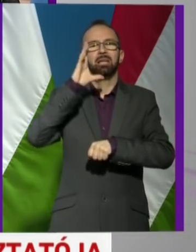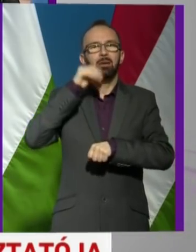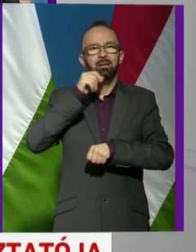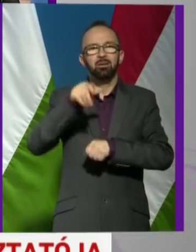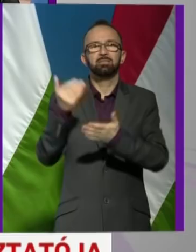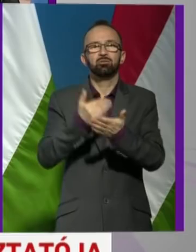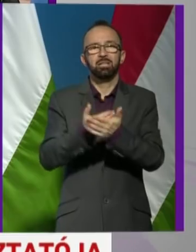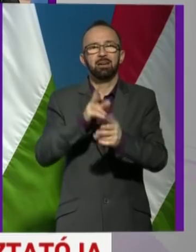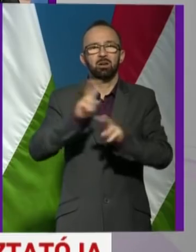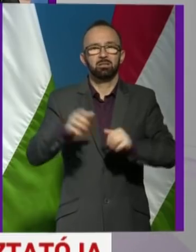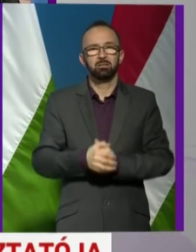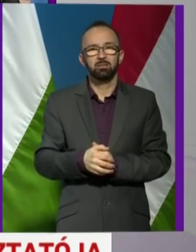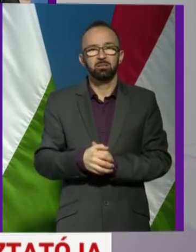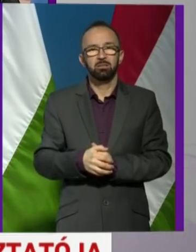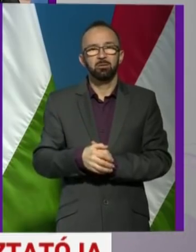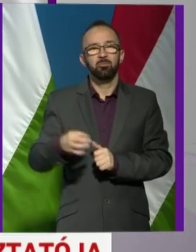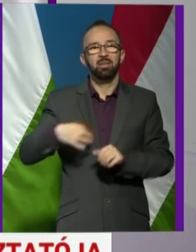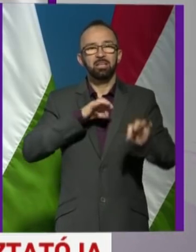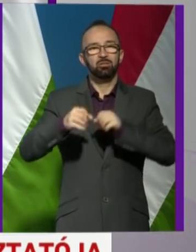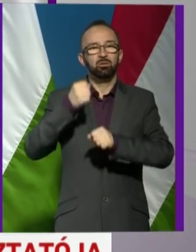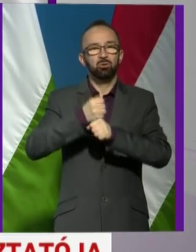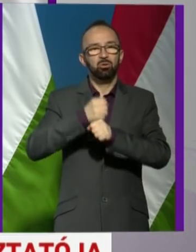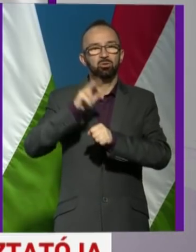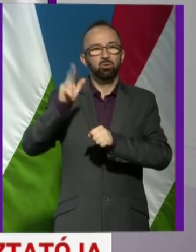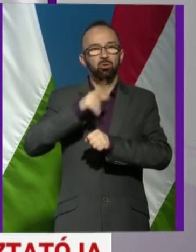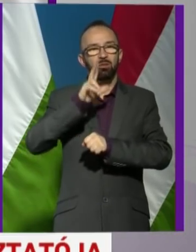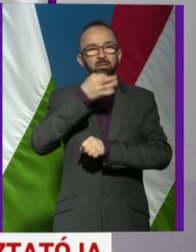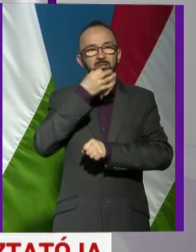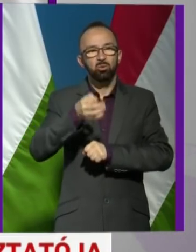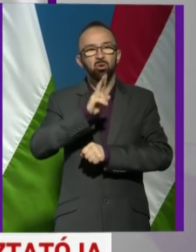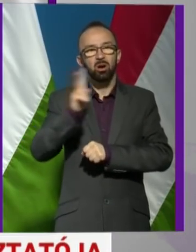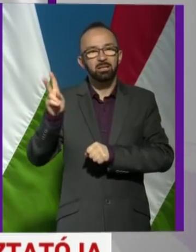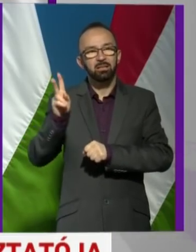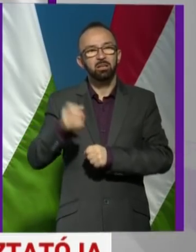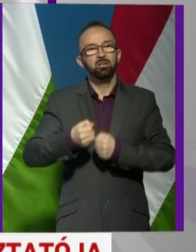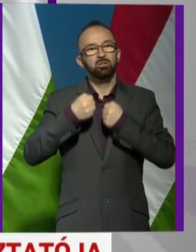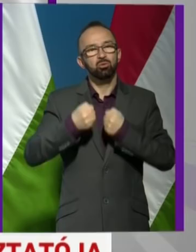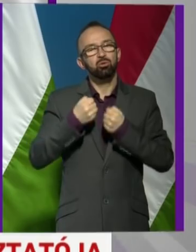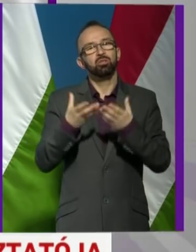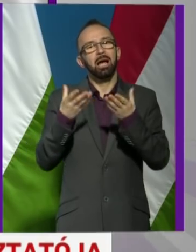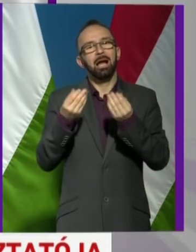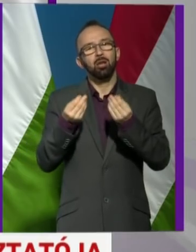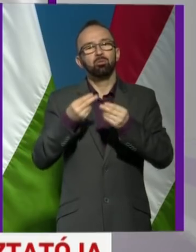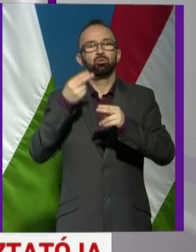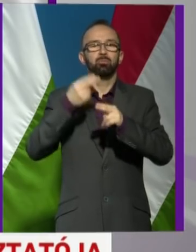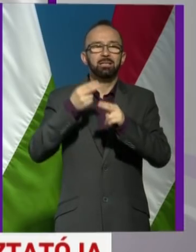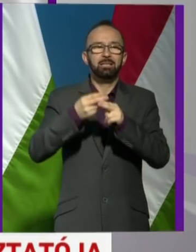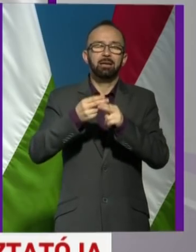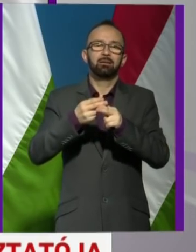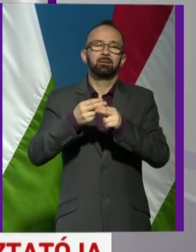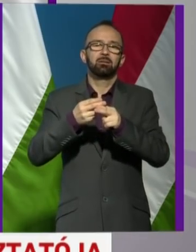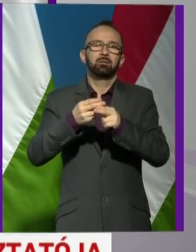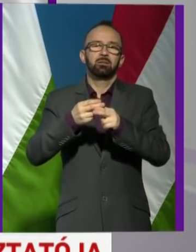Azokról az egészségügyi dolgozókról van szó, akik a súlyos állapotú 70 éves